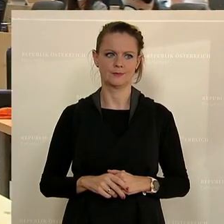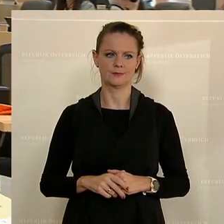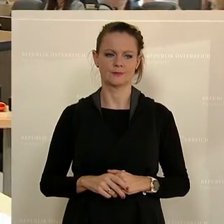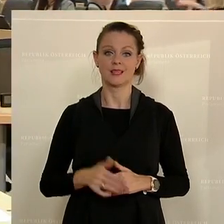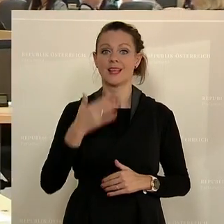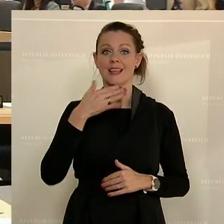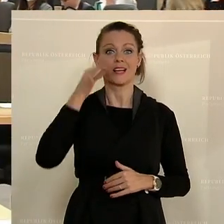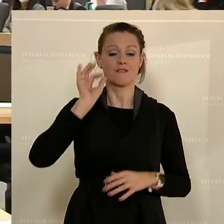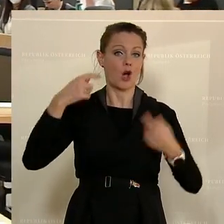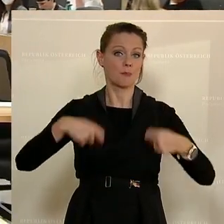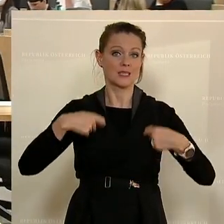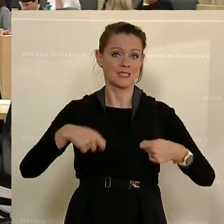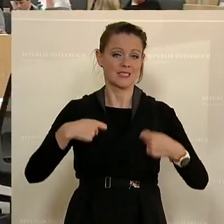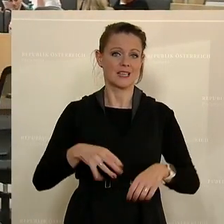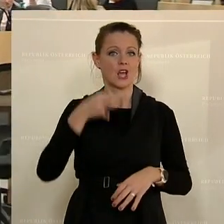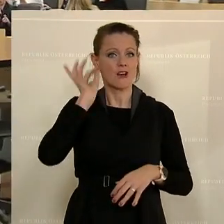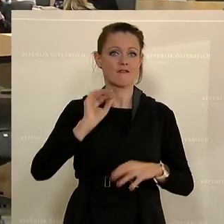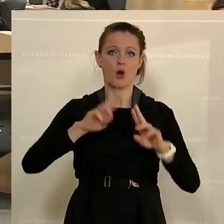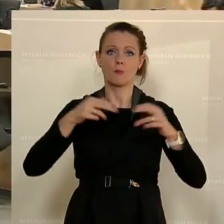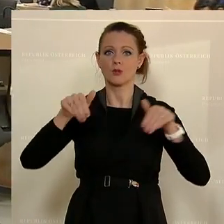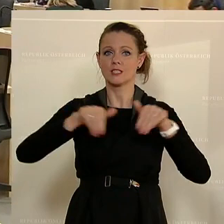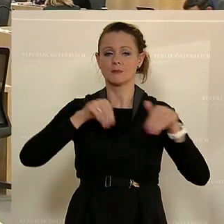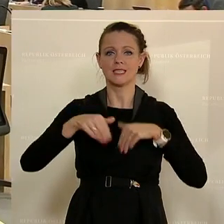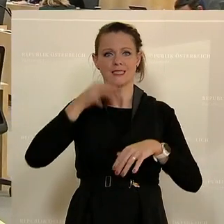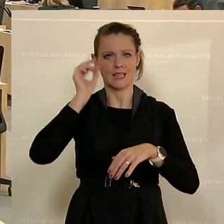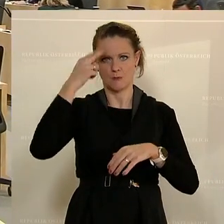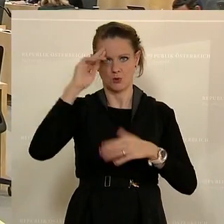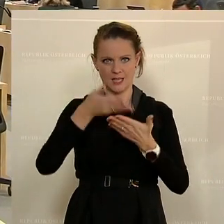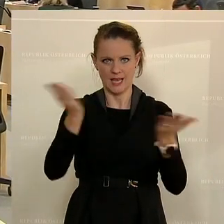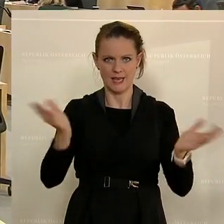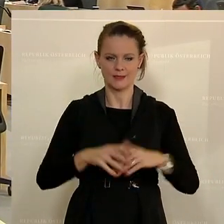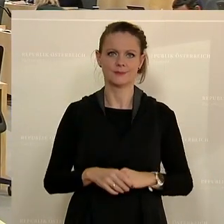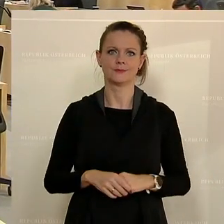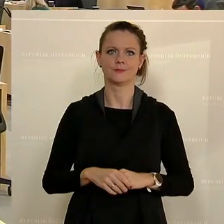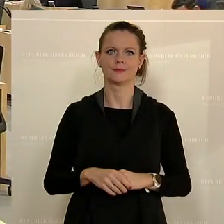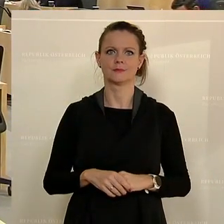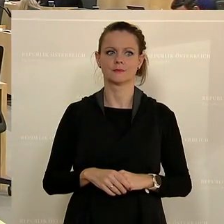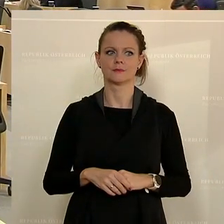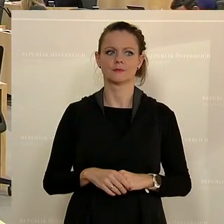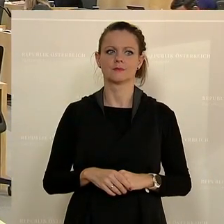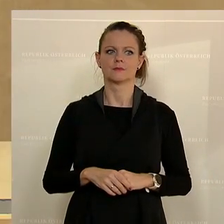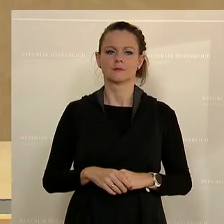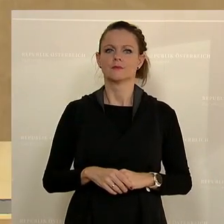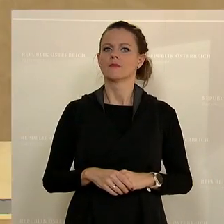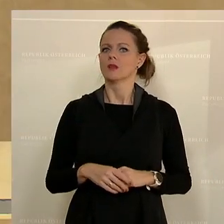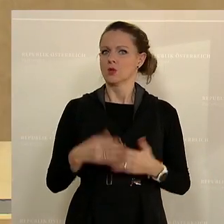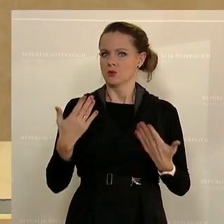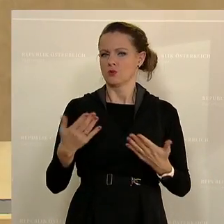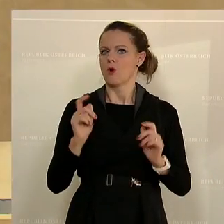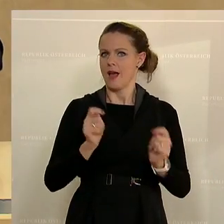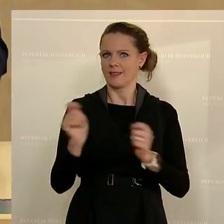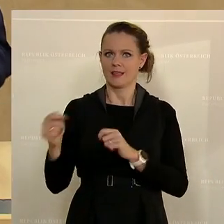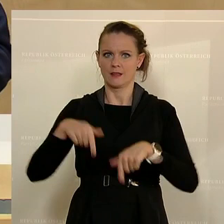Danke Frau Präsidentin, Frau Bundesminister, meine Damen und Herren. Drei Tierschutzanträge wieder in diesem Haus, drei